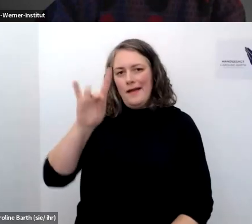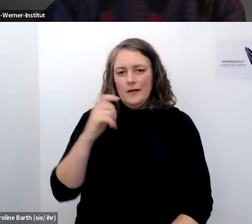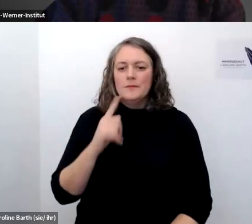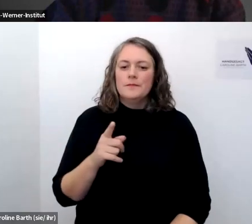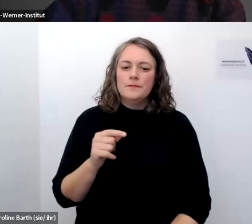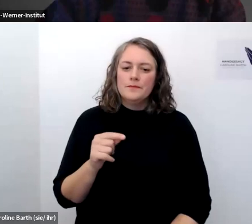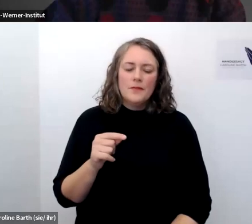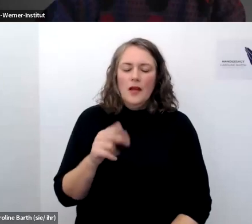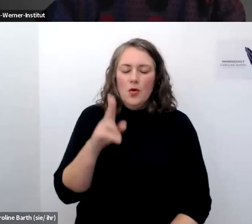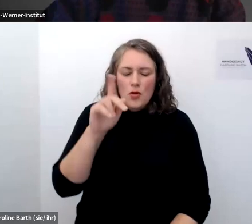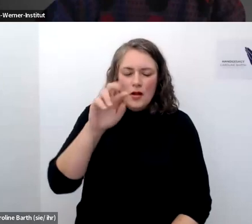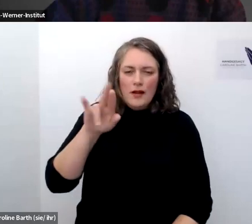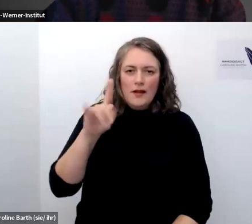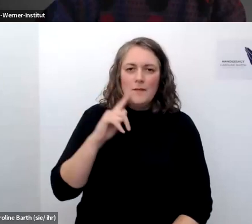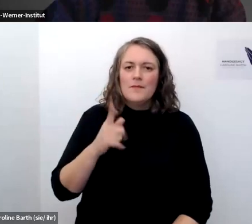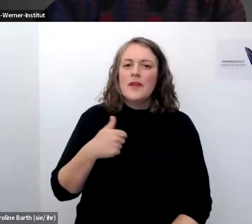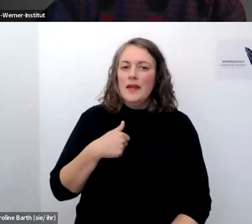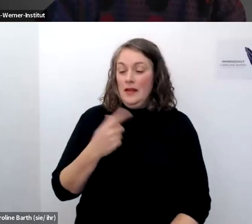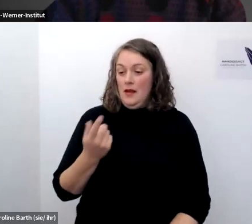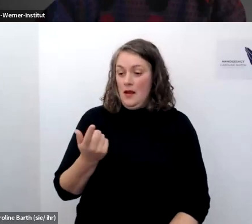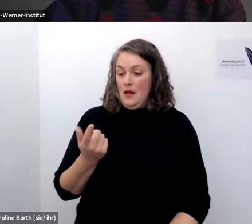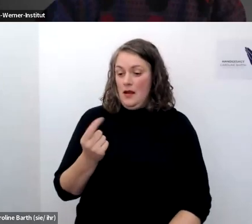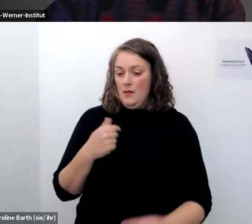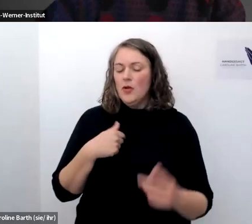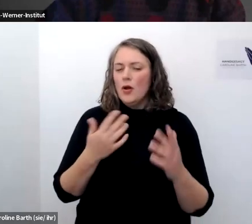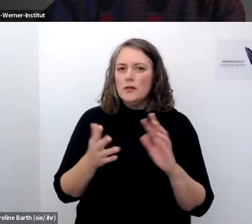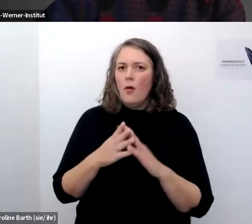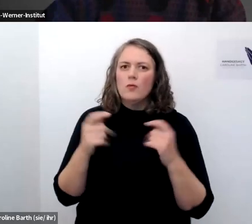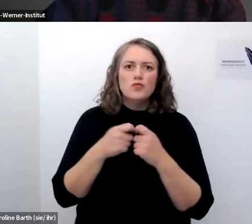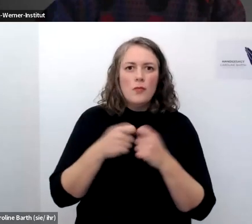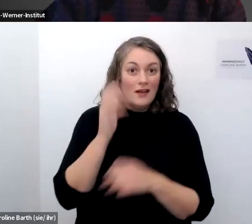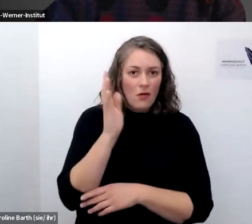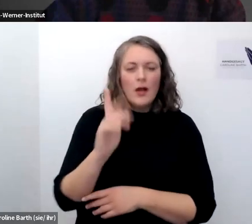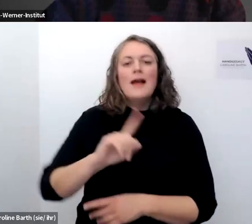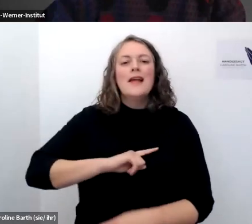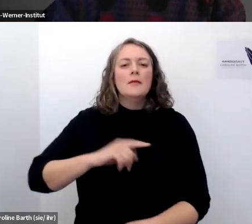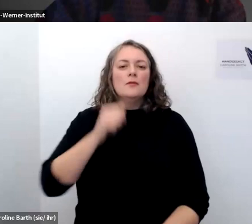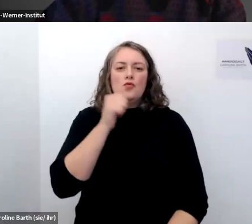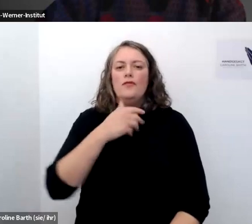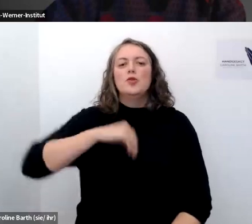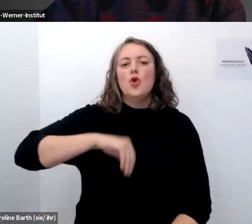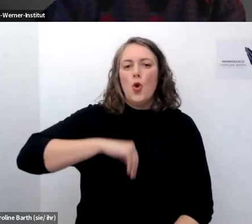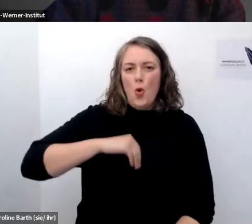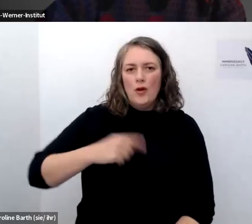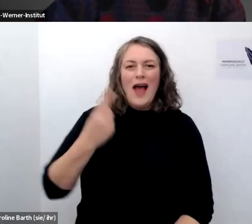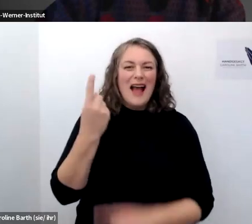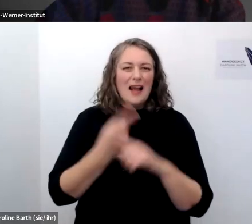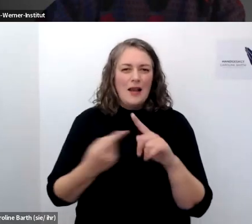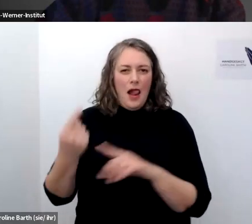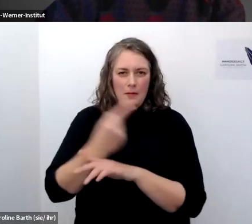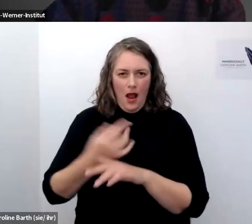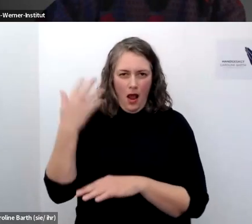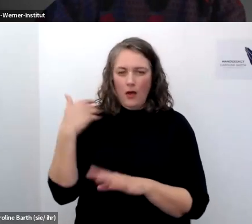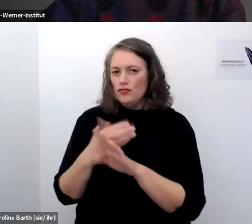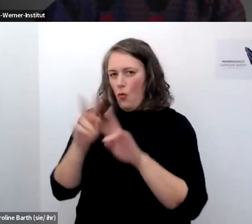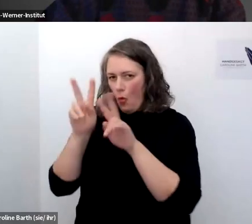gespannt auf deinen vortrag ich selbst recherchiere seit eineinhalb jahren als ich bin psychologin bin eigentlich im klinischen bereich tätig